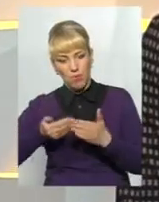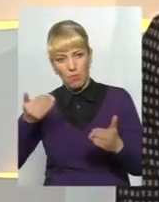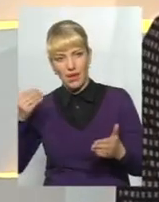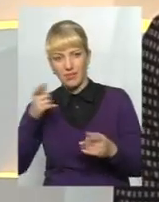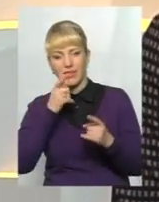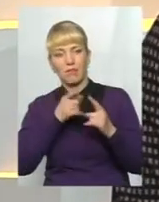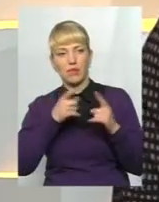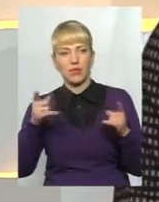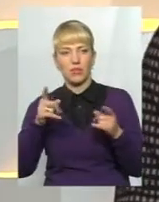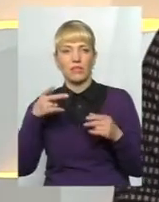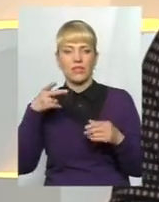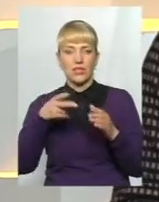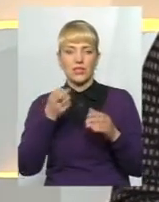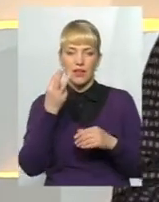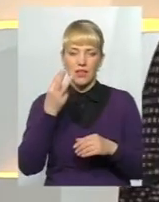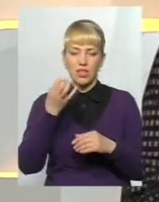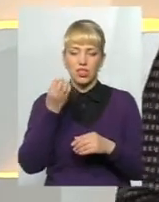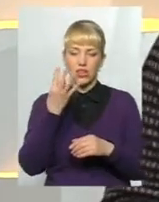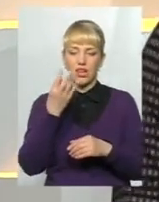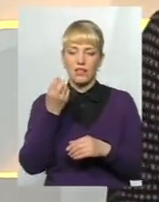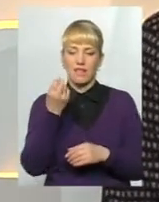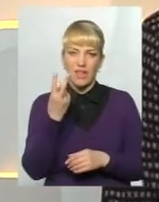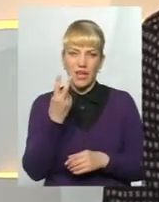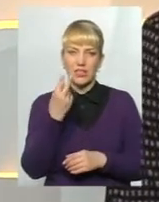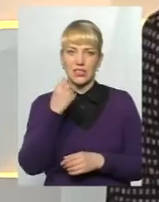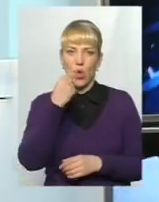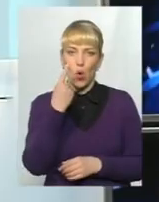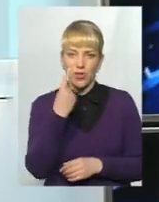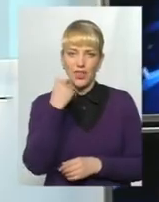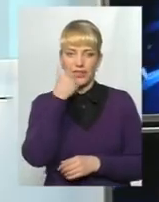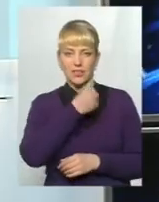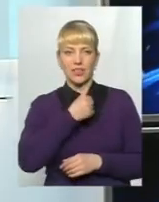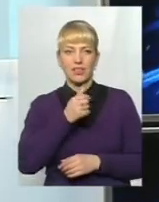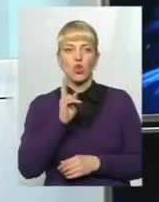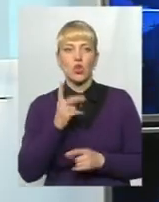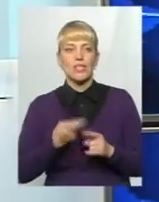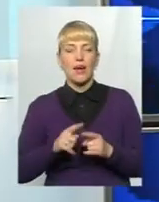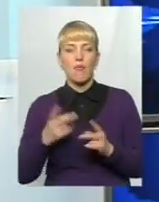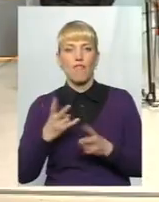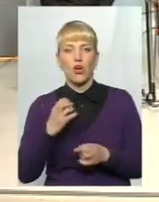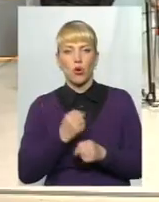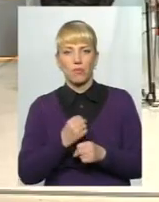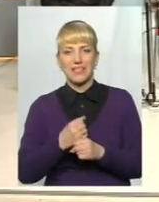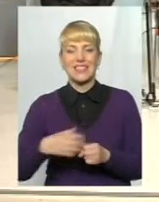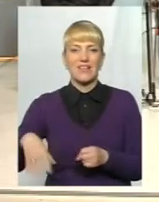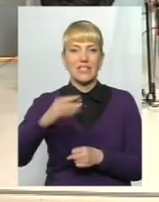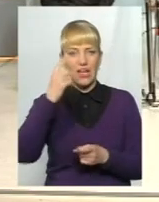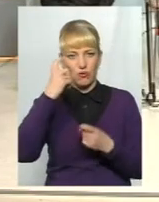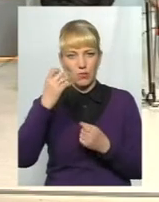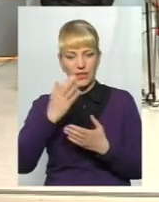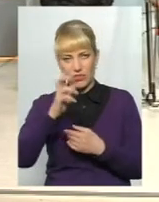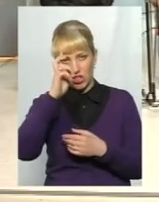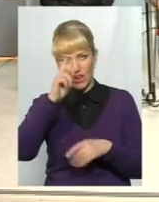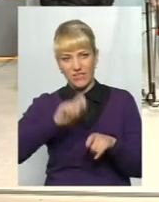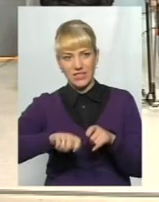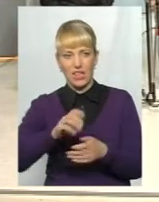і був, 13, 14, 12, 11 рік. Тобто, має робити. ж таки, Ця вся інформація є в державній фіскальній судьбі,